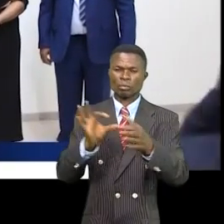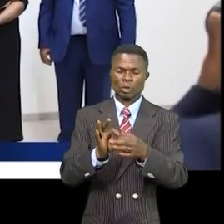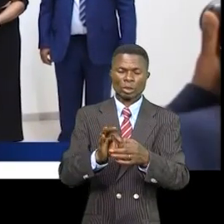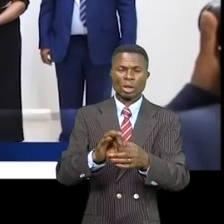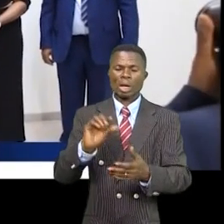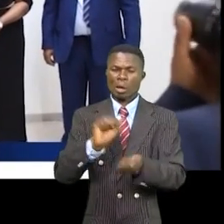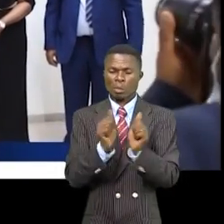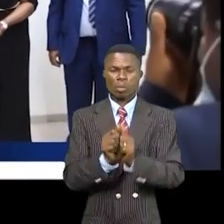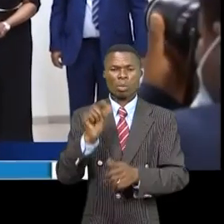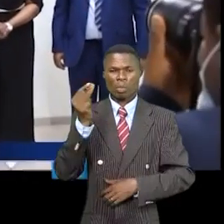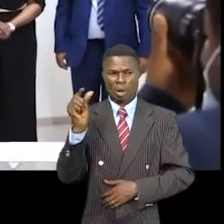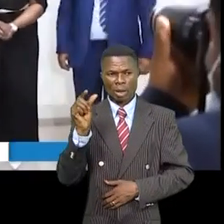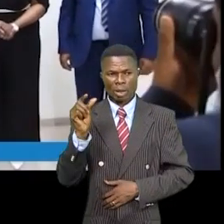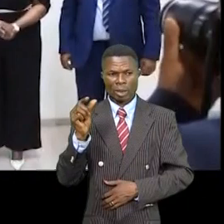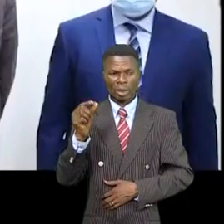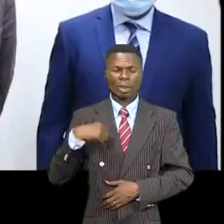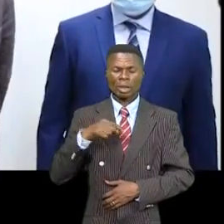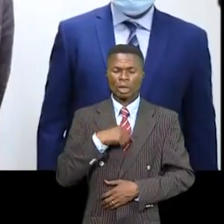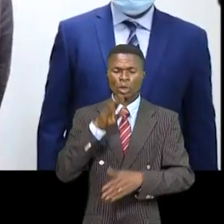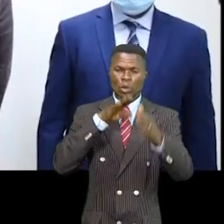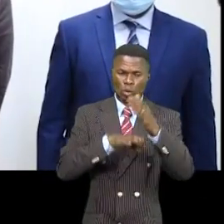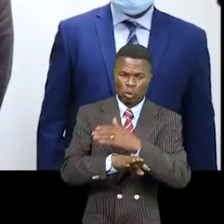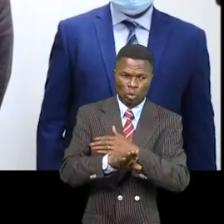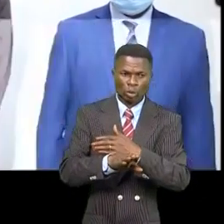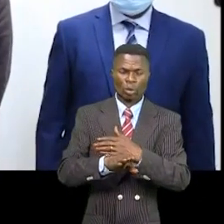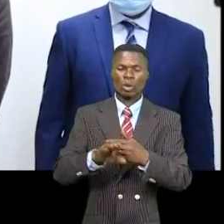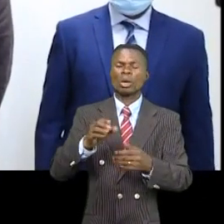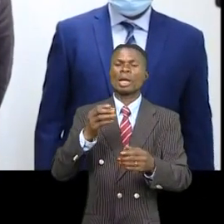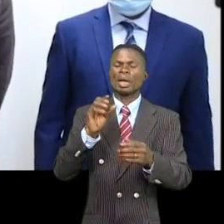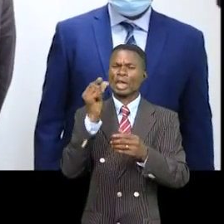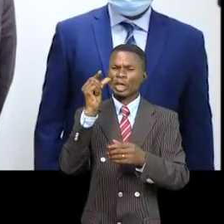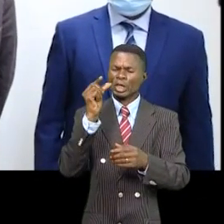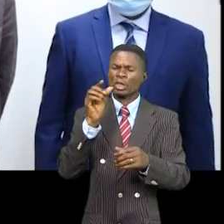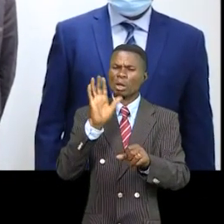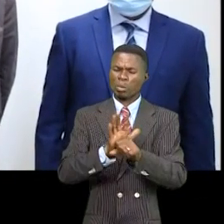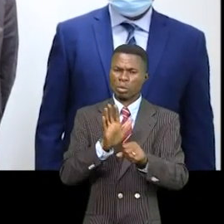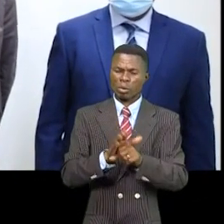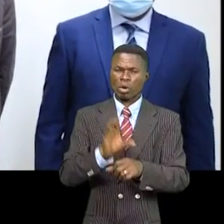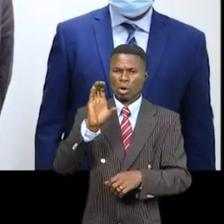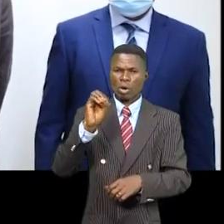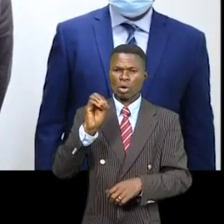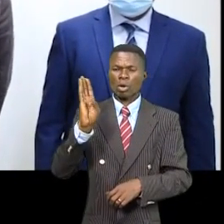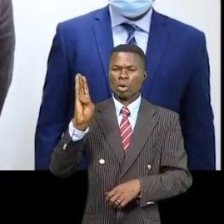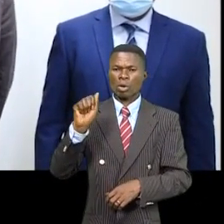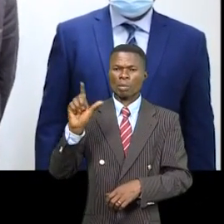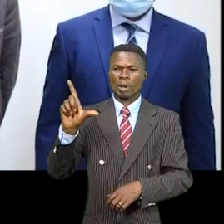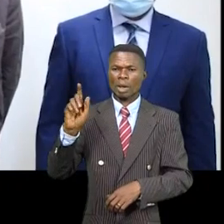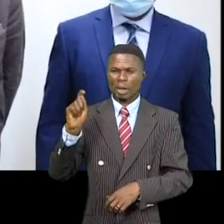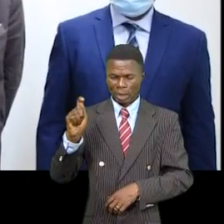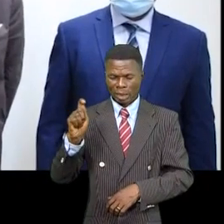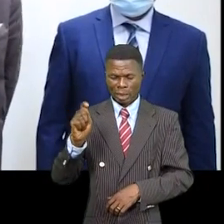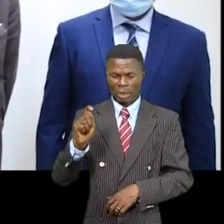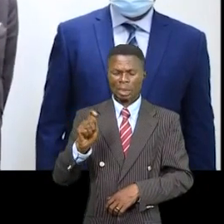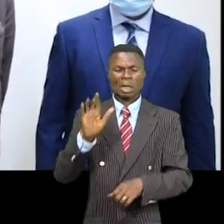et donc on essaye de s'engager aussi pour la question du cobalt et du cuivre notamment parce qu'on a une grande société qui raffine